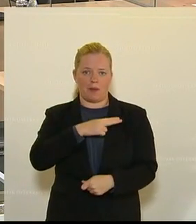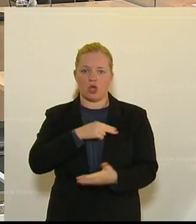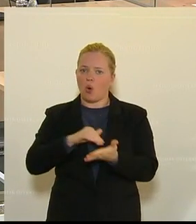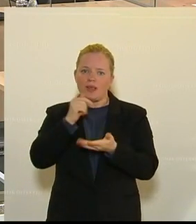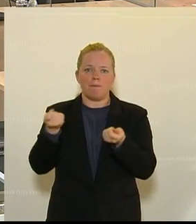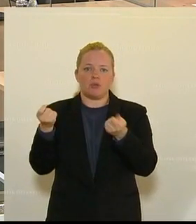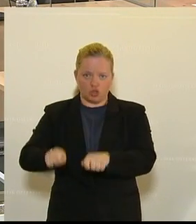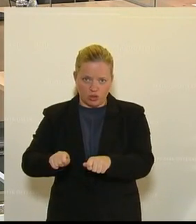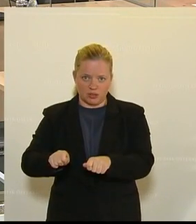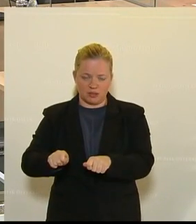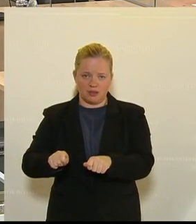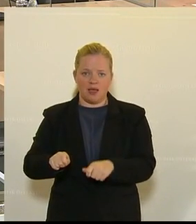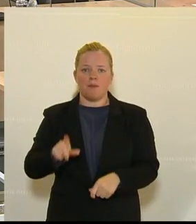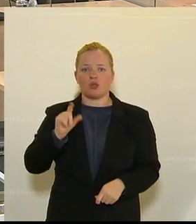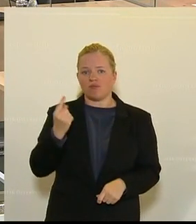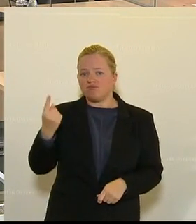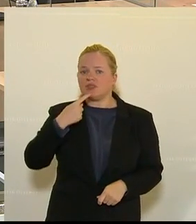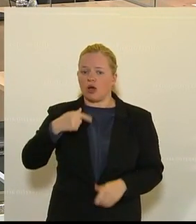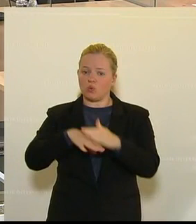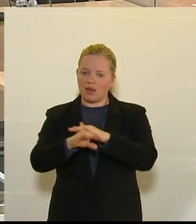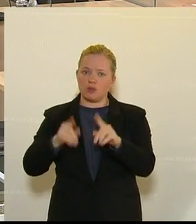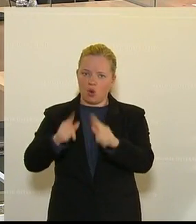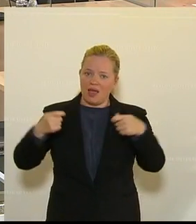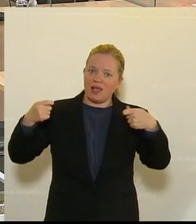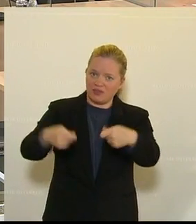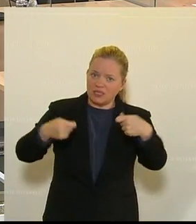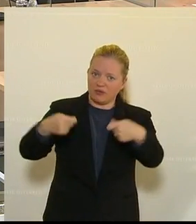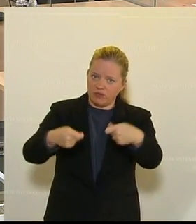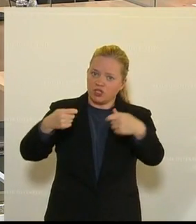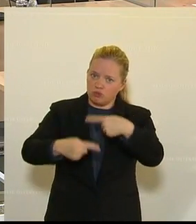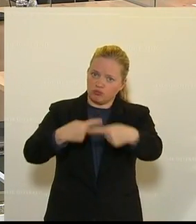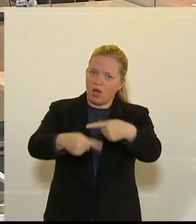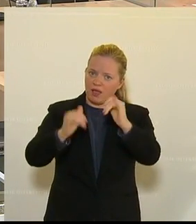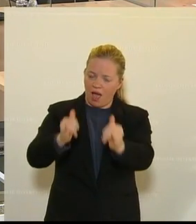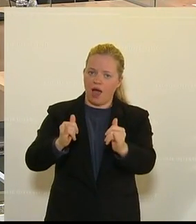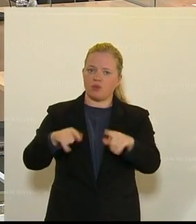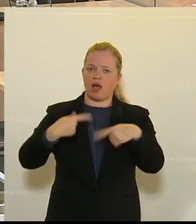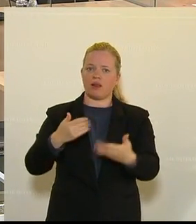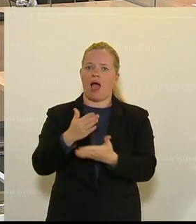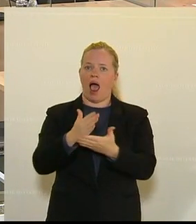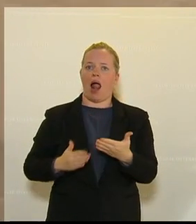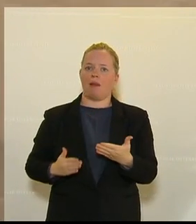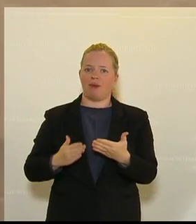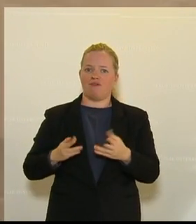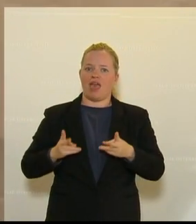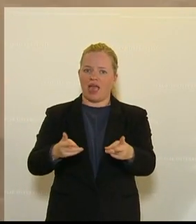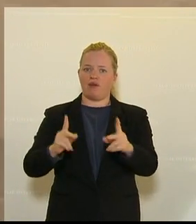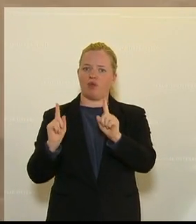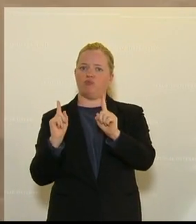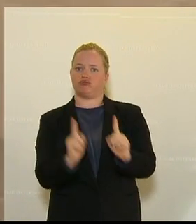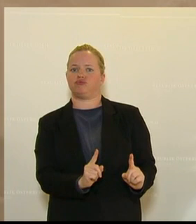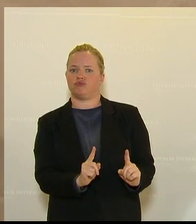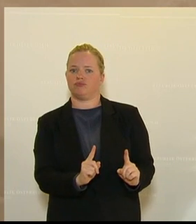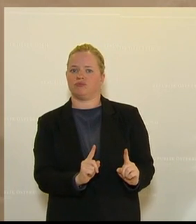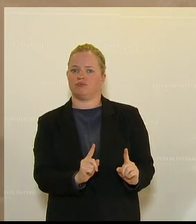nicht beschlossen worden ist. Also Sie sagen, den Unternehmen investiert es, aber das bleibt auf halber Strecke stehen. Da ist